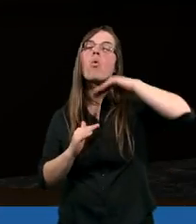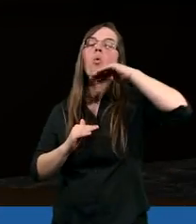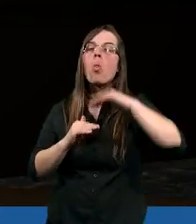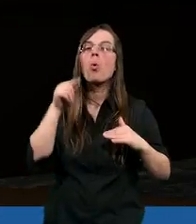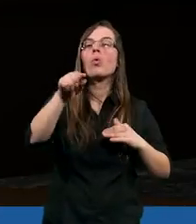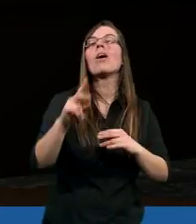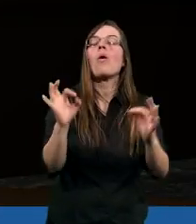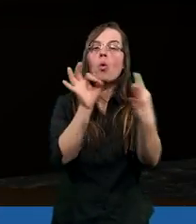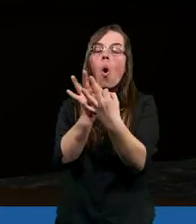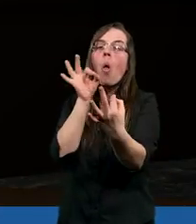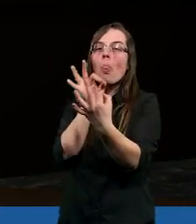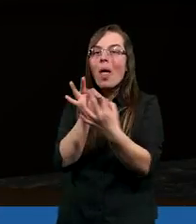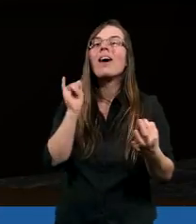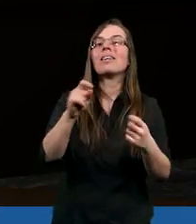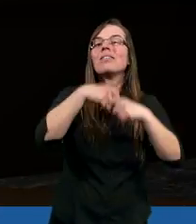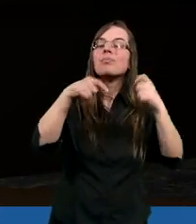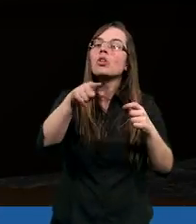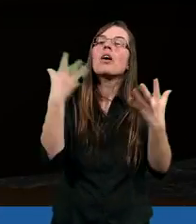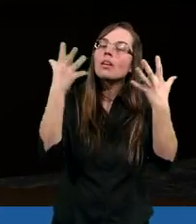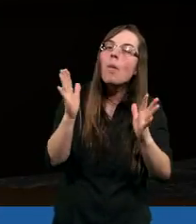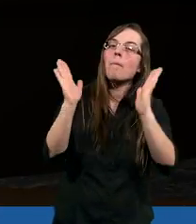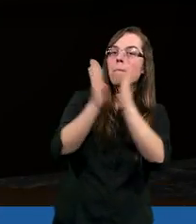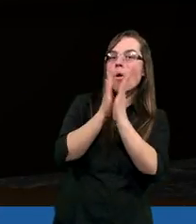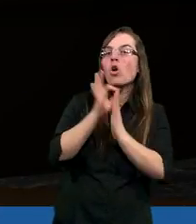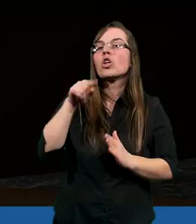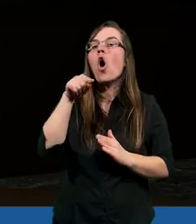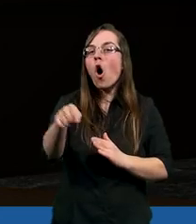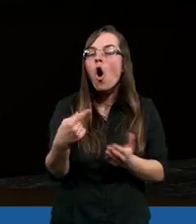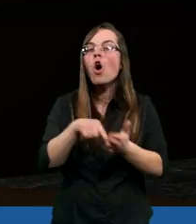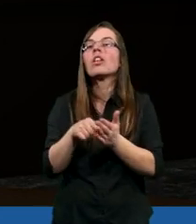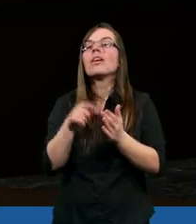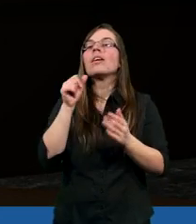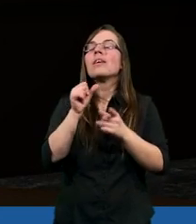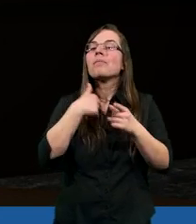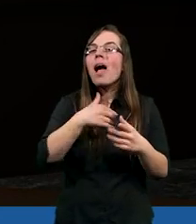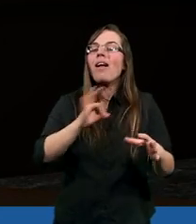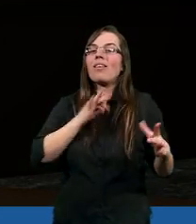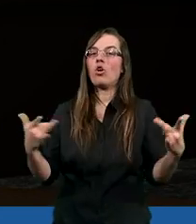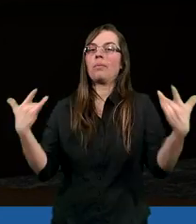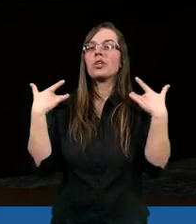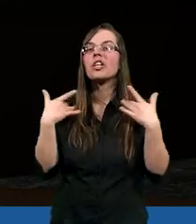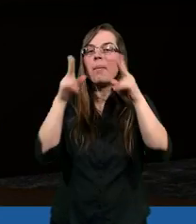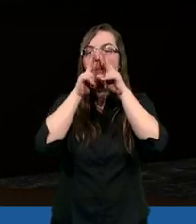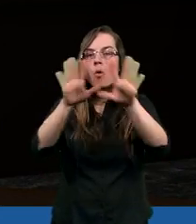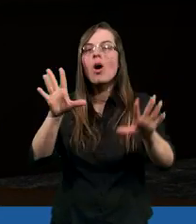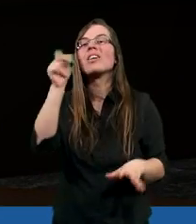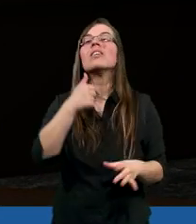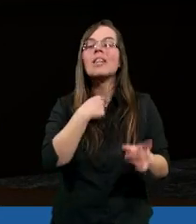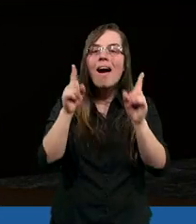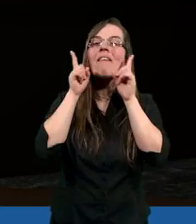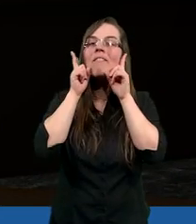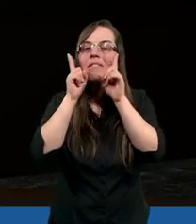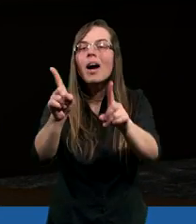relację i związek i teraz dobrze, ja się modlę o coś, ale ja swoim życiem pokazuję, że ja